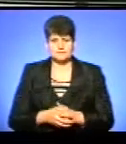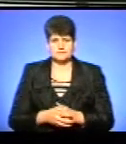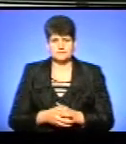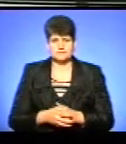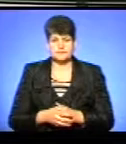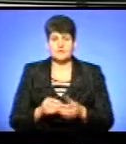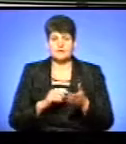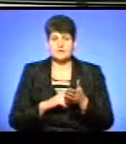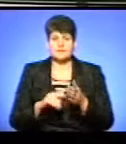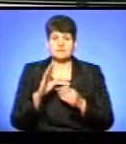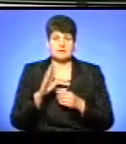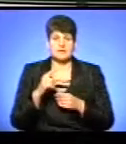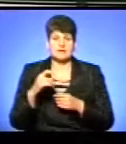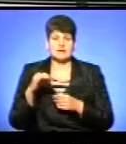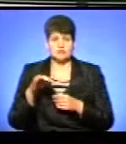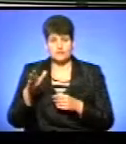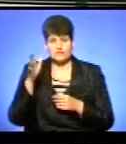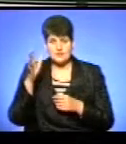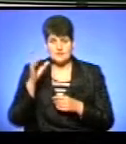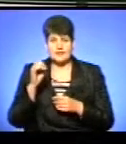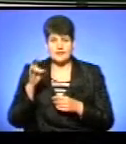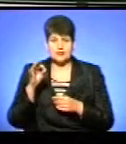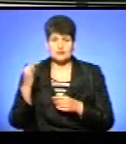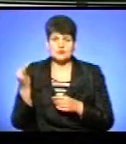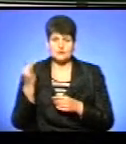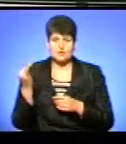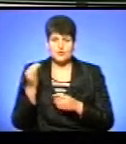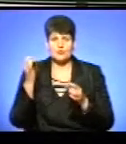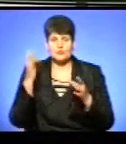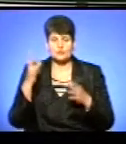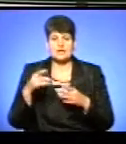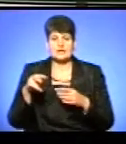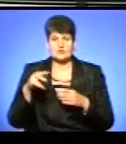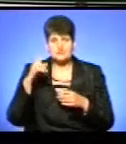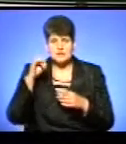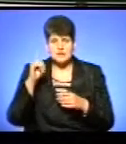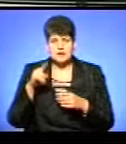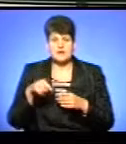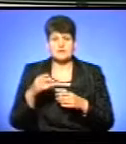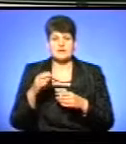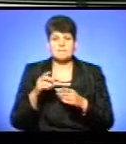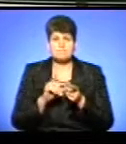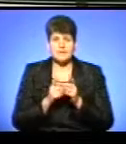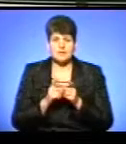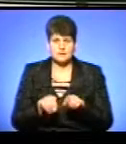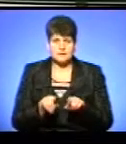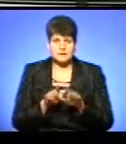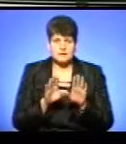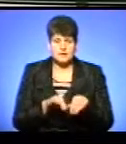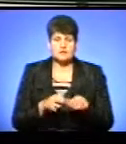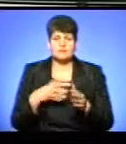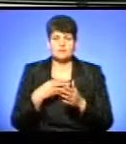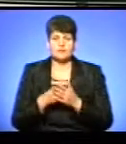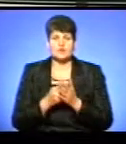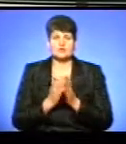Зазначу, Василь Хитрук – учений, етноісторик, культуролог, літературознавець, санскритолог і перекладач. Над своєю книгою